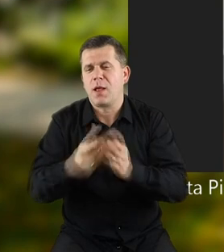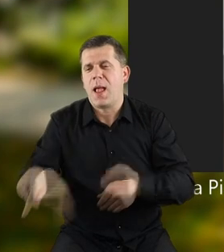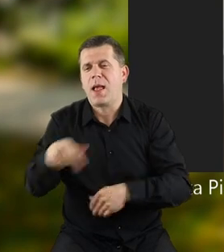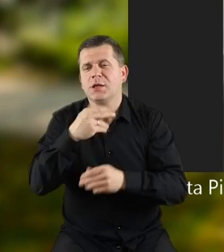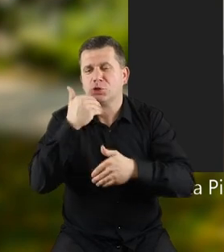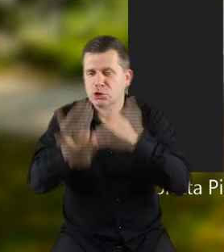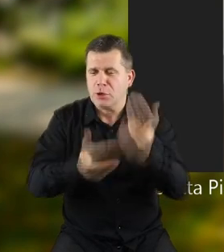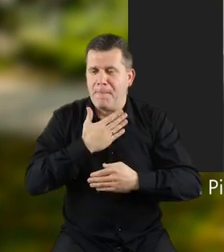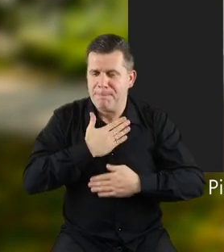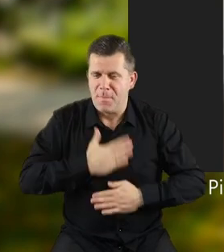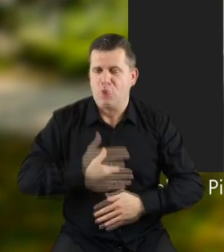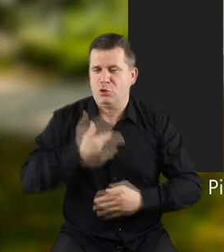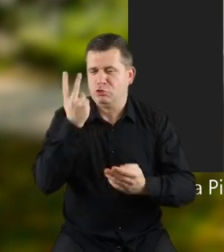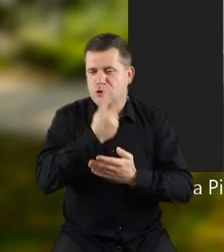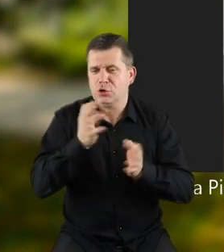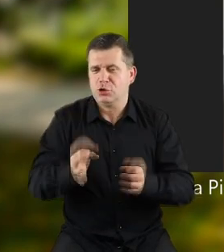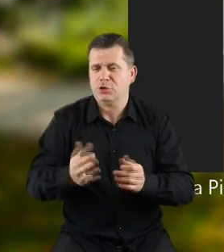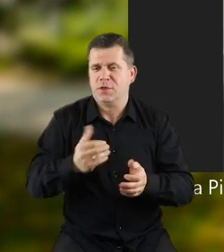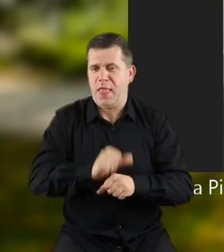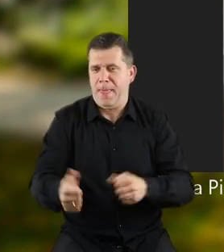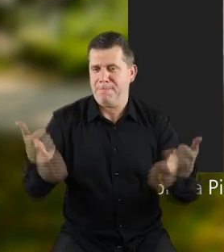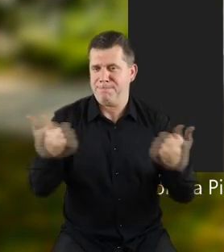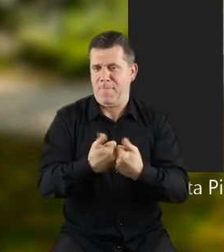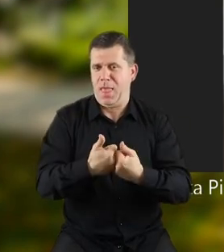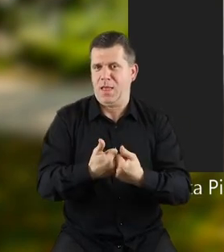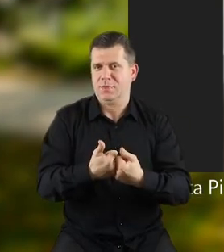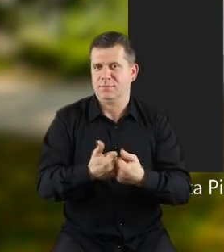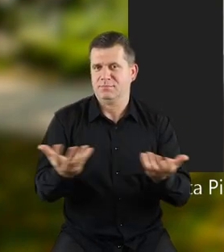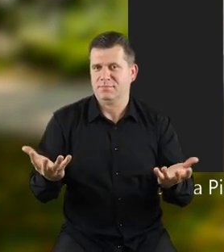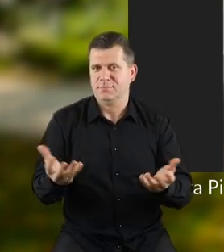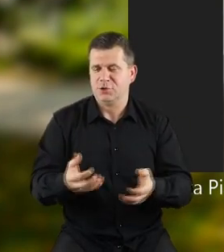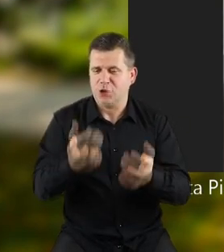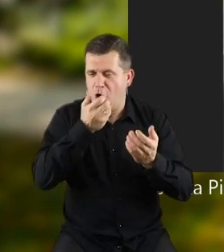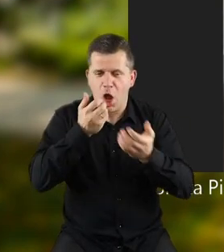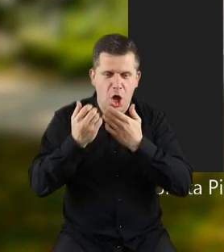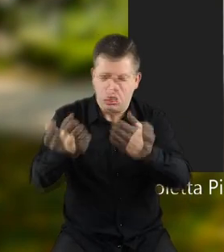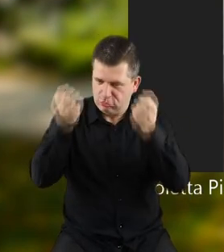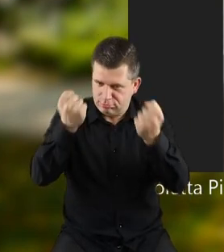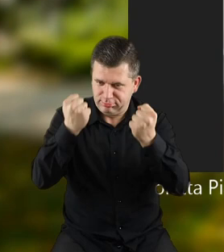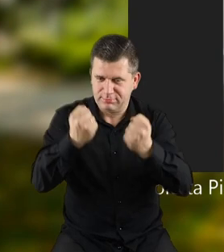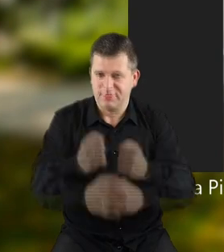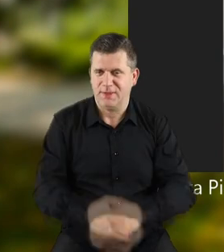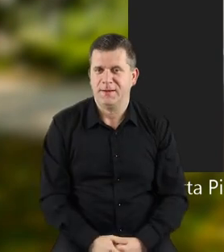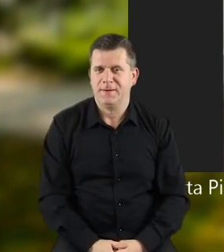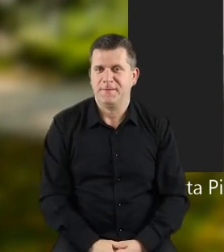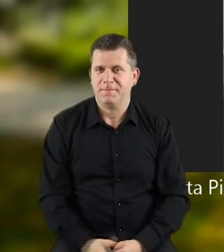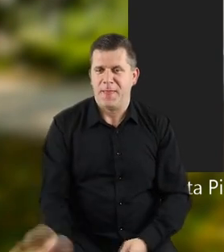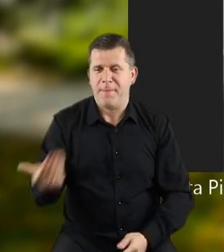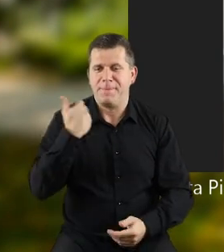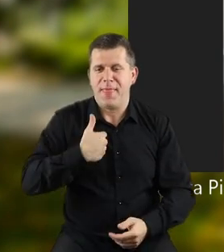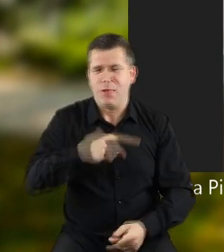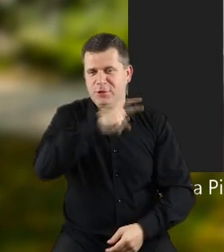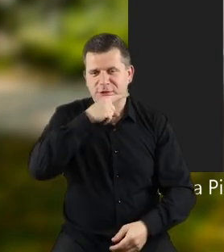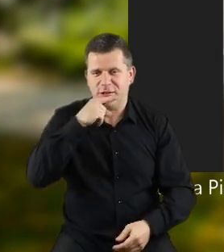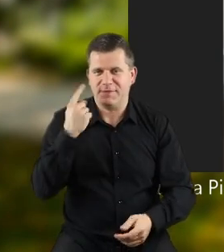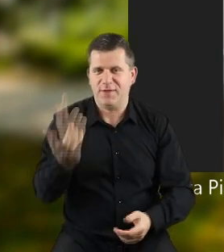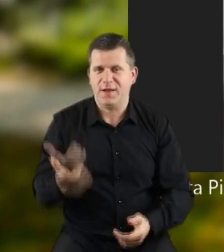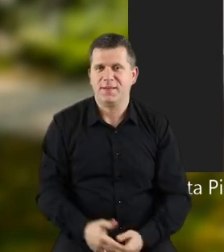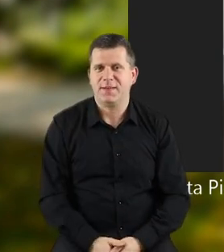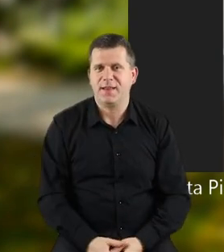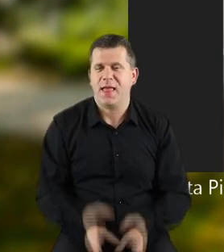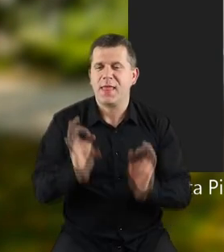miłego czytania, a dzisiaj szczególnie, bo jest dzisiaj mecz. Oczywiście trzymamy kciuki za kogo? Za biało-czerwony.